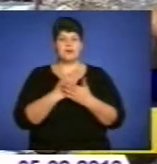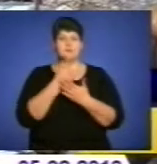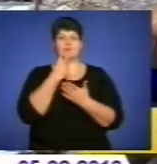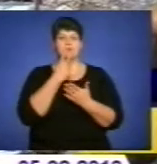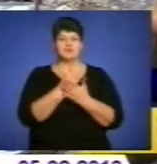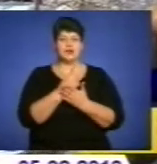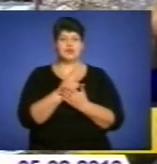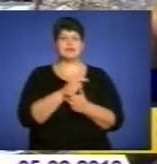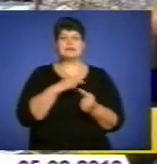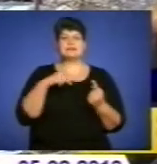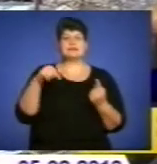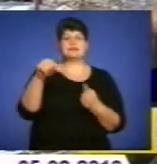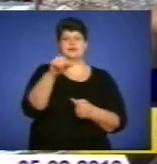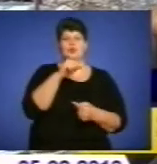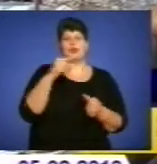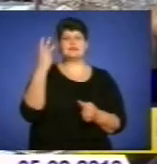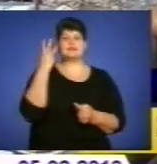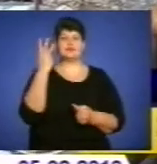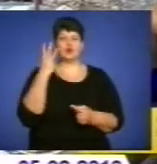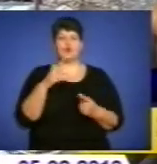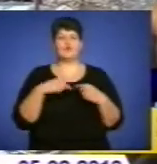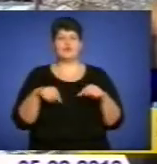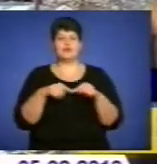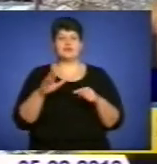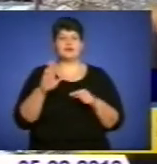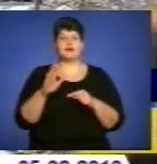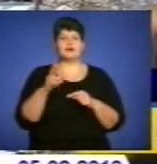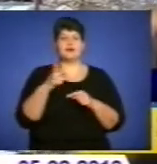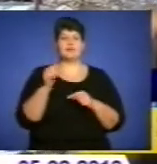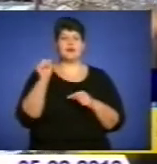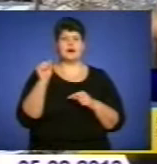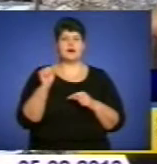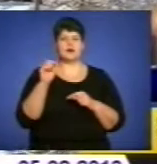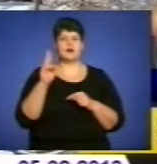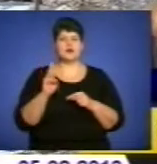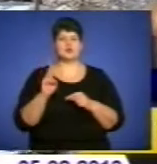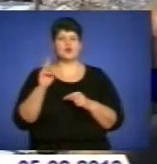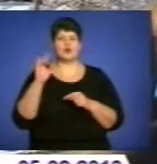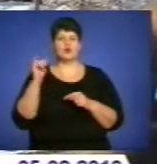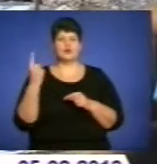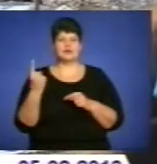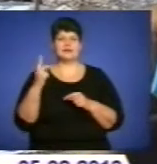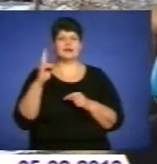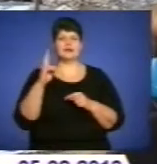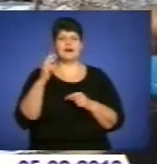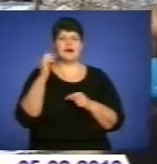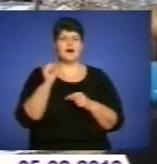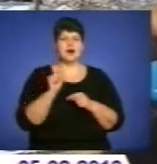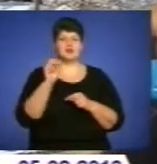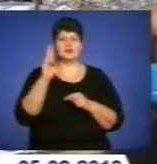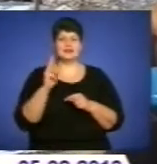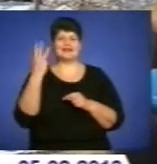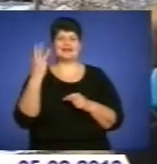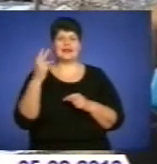циркуляцію трьох штамів вірусу. Це грип АН1Н1, Каліфорнія, грип АН3Н2